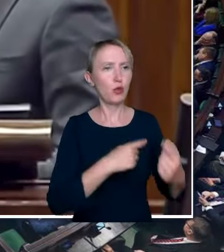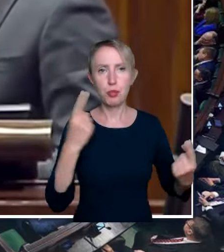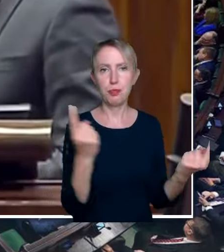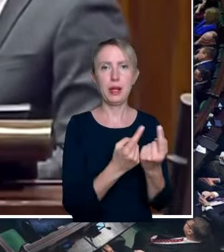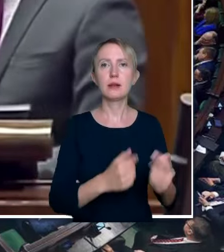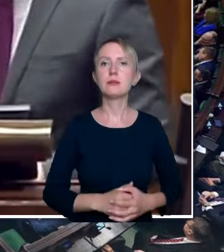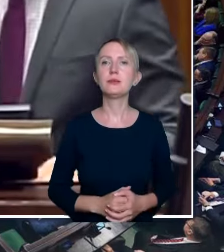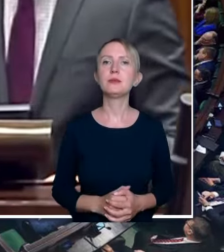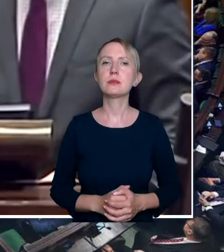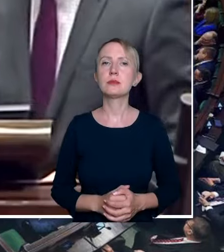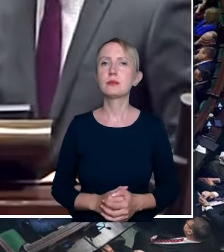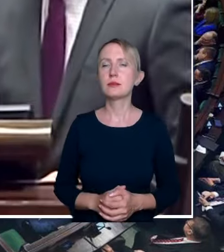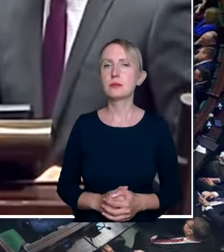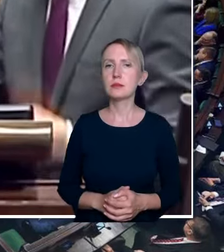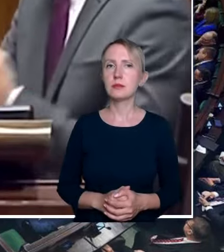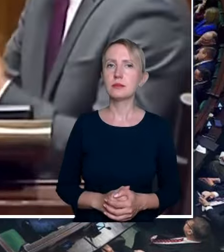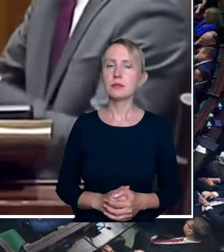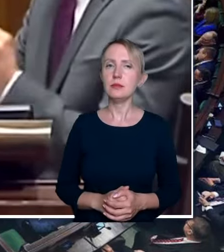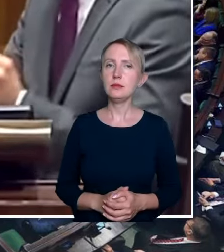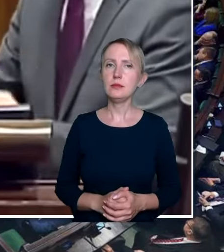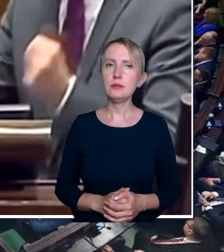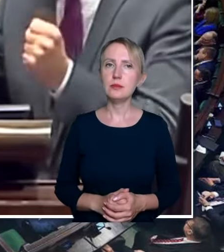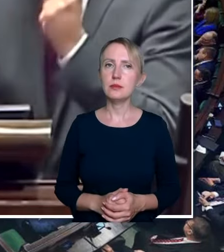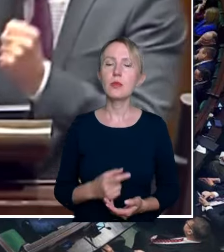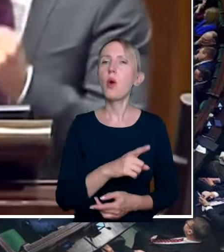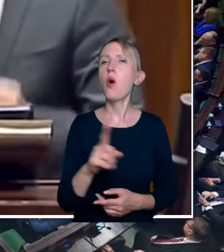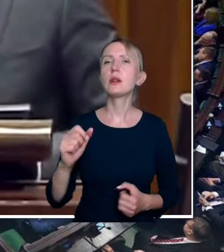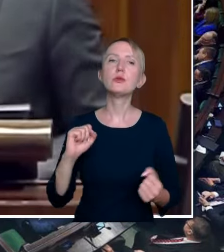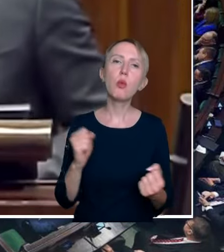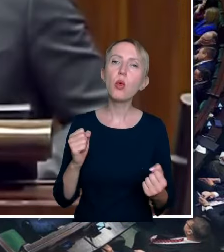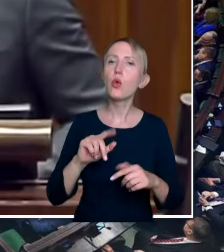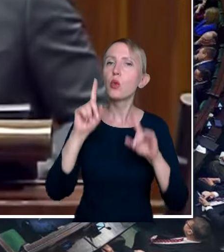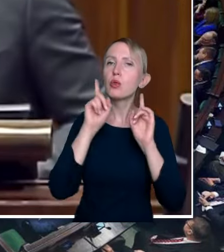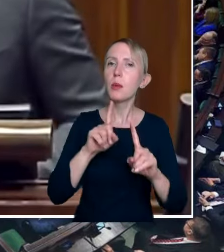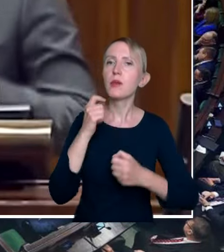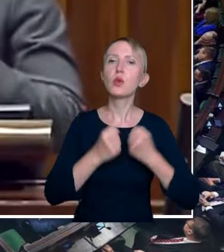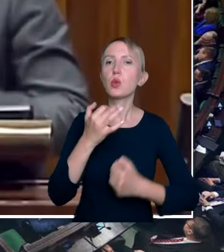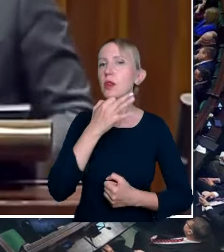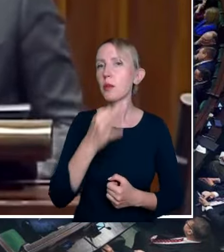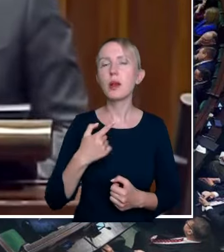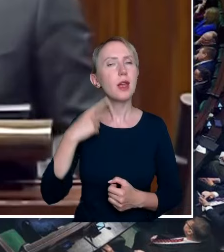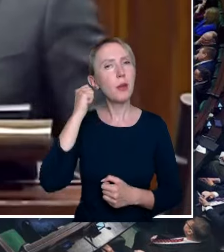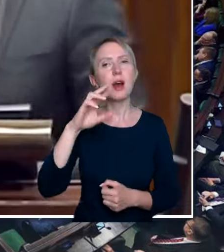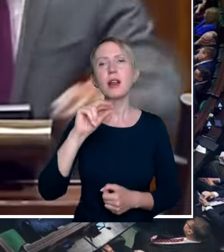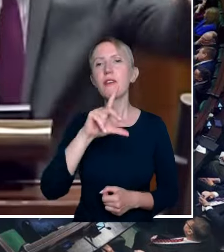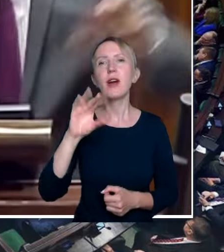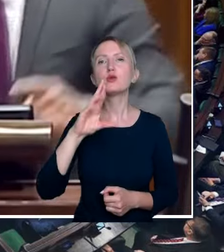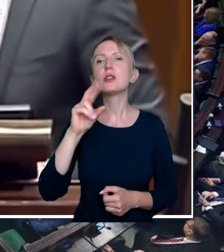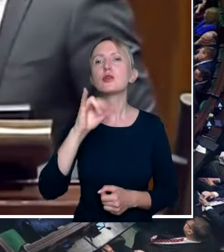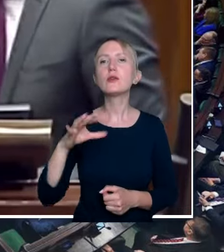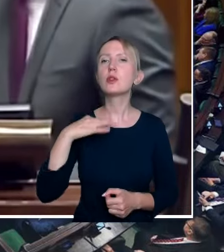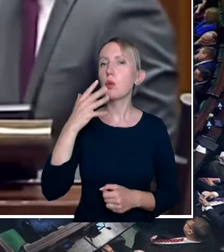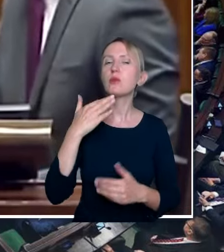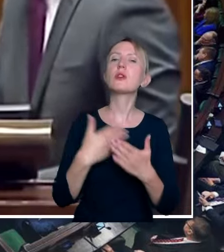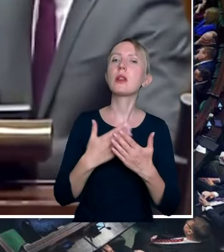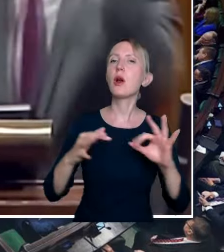dokładnie w to samo. Panie redaktorze, oni się boją naprawdę trudnych pytań. Ja pamiętam Rafała Trzaskowskiego, który mówił o tym, że po to są te